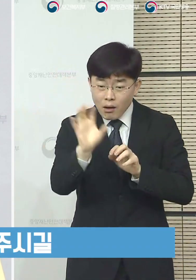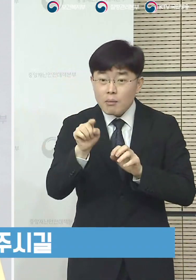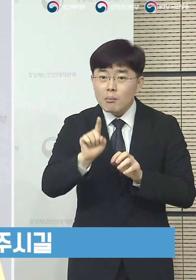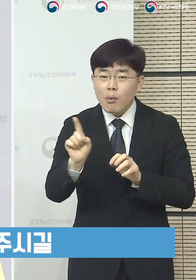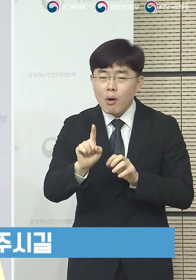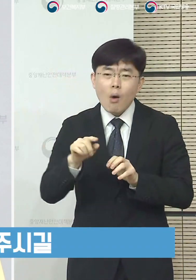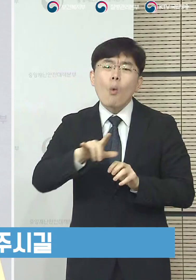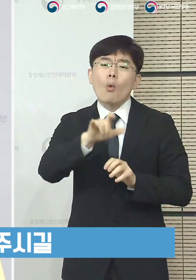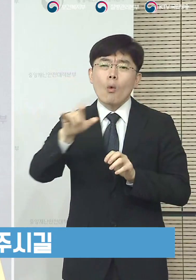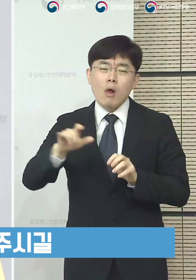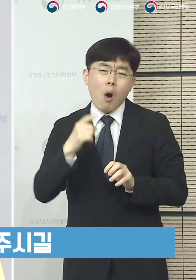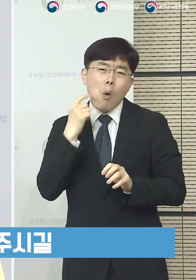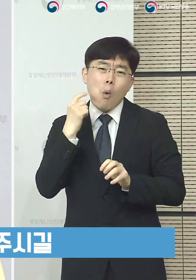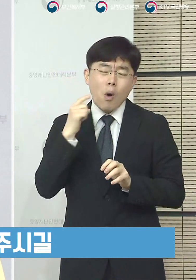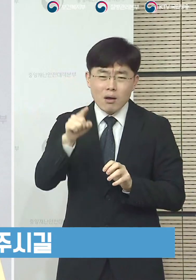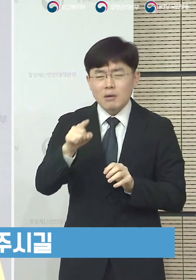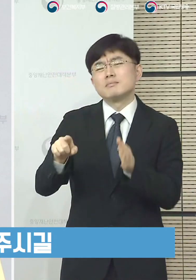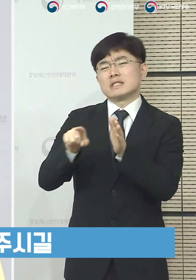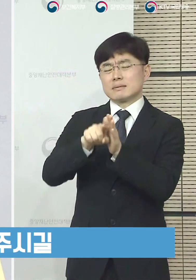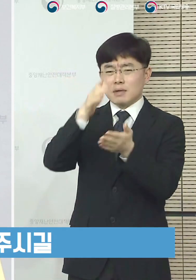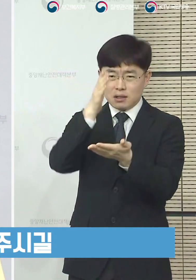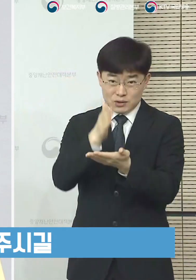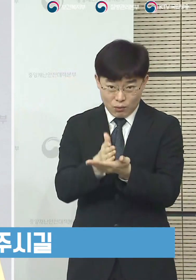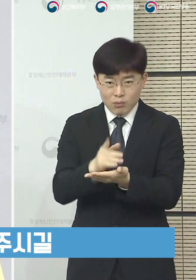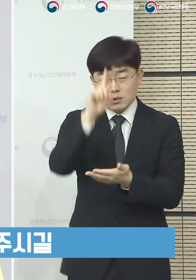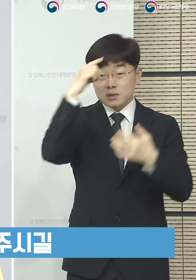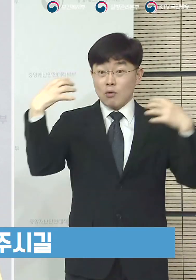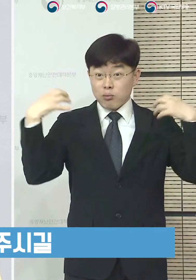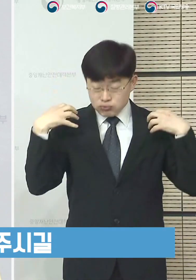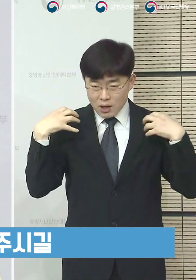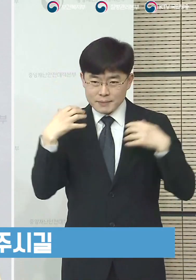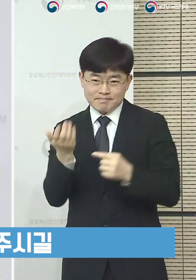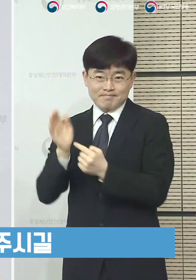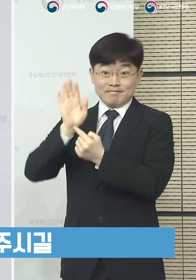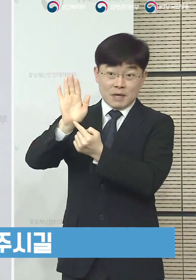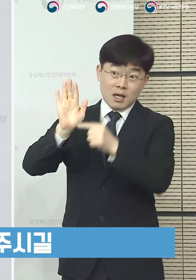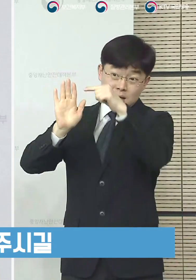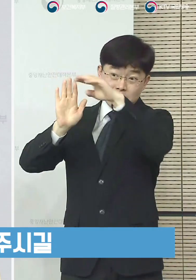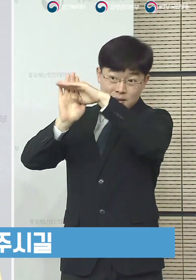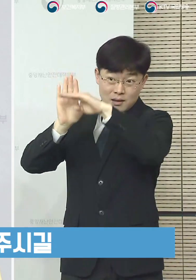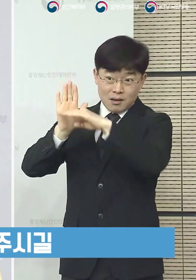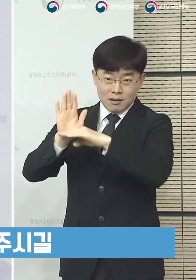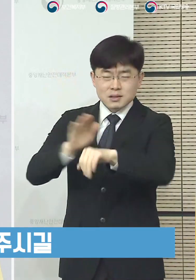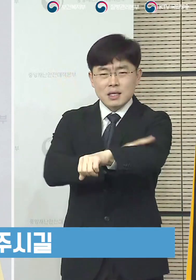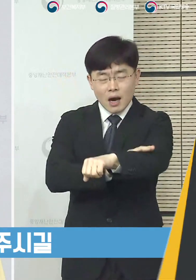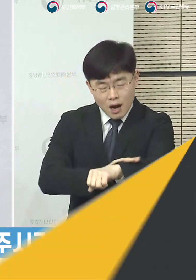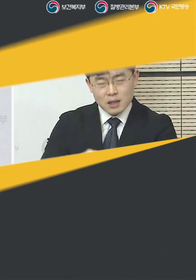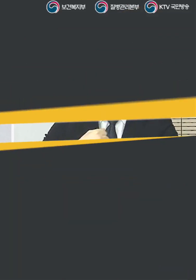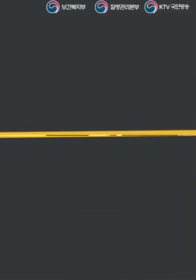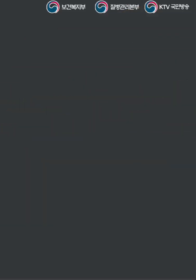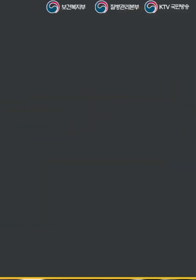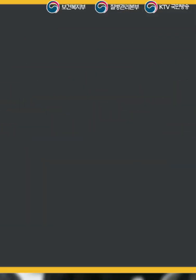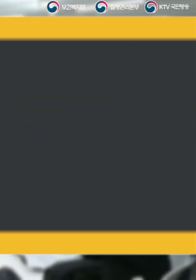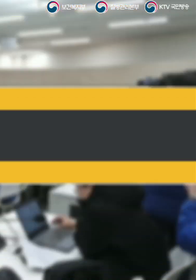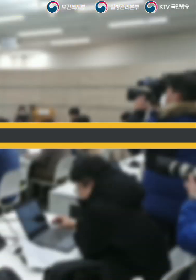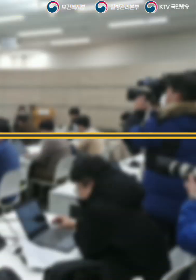잘못된 정보를 믿지 마시고 방역당국의 행동수칙을 지켜주실 것을 당부드립니다.